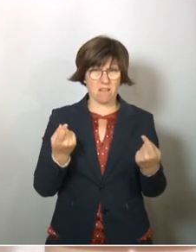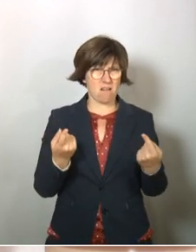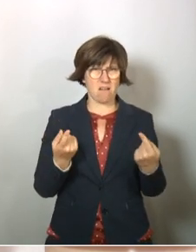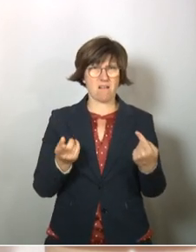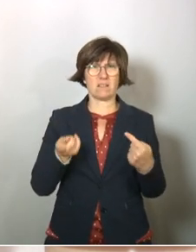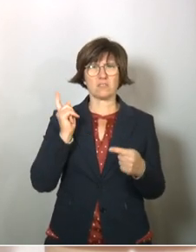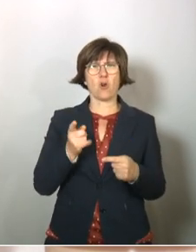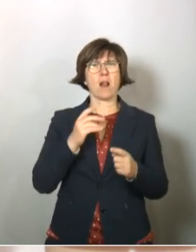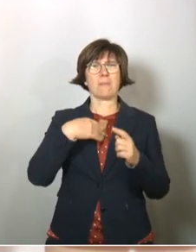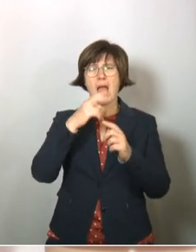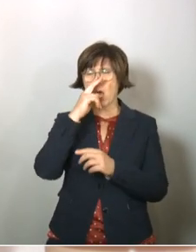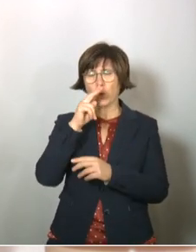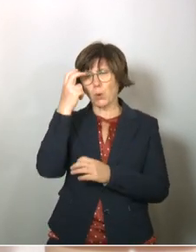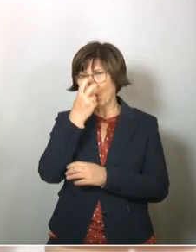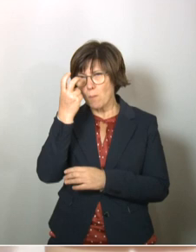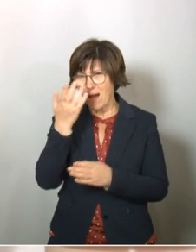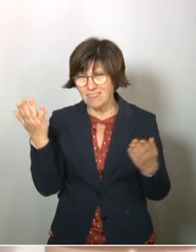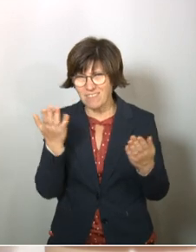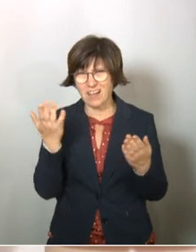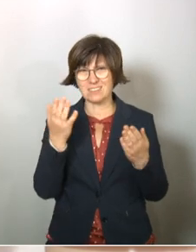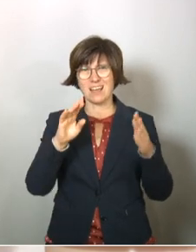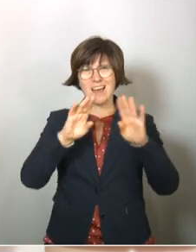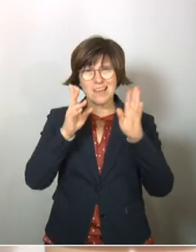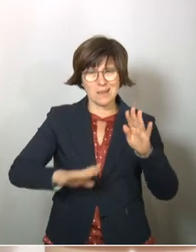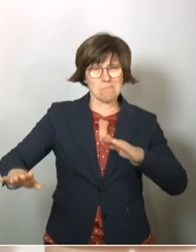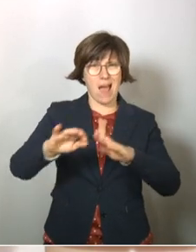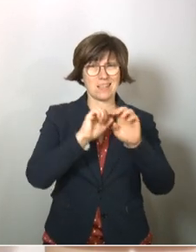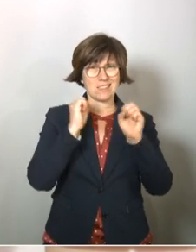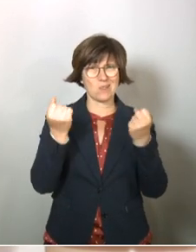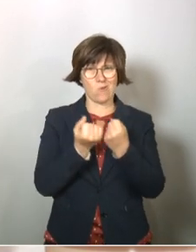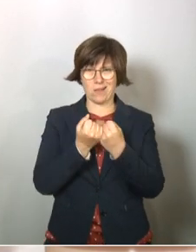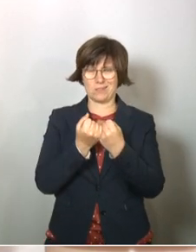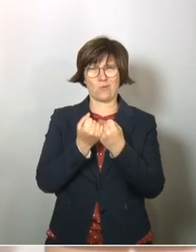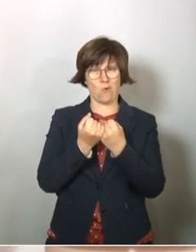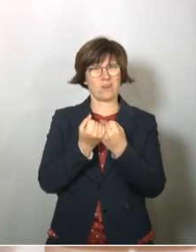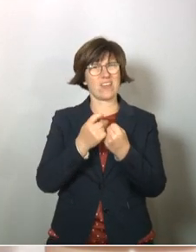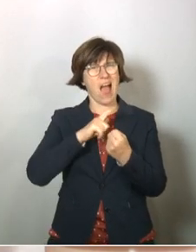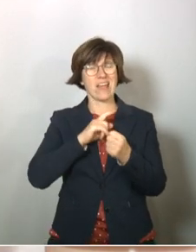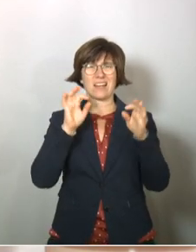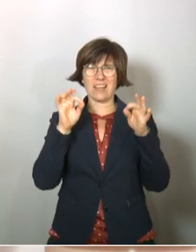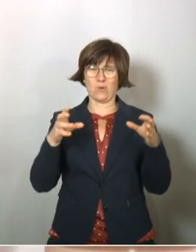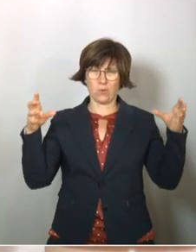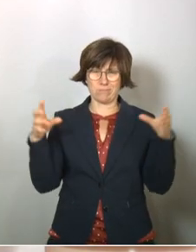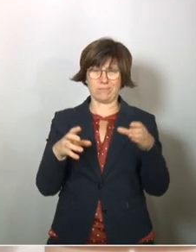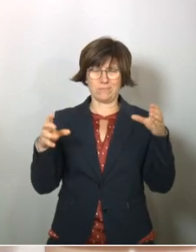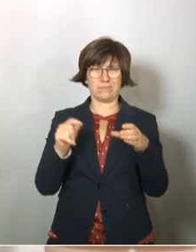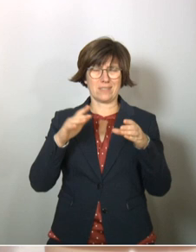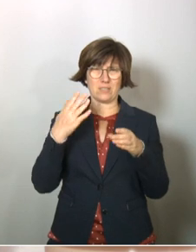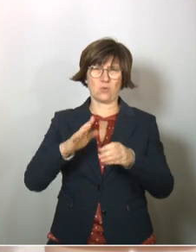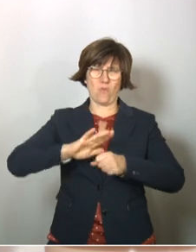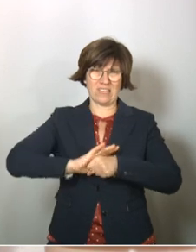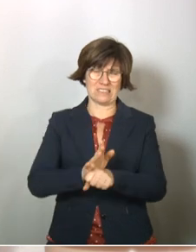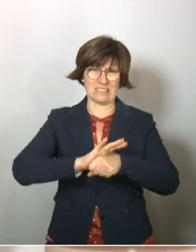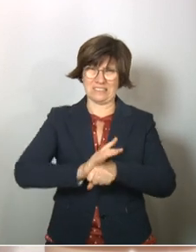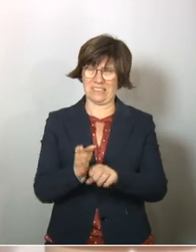uns irgendwie ein bisschen darum kümmern, dass dieses Gemeinwesen, was eigentlich ein ziemlich gutes Gemeinwesen ist, nicht in dieser Art und Weise